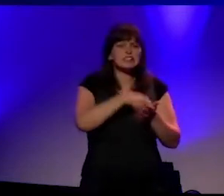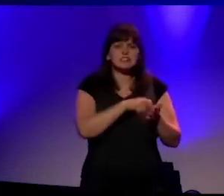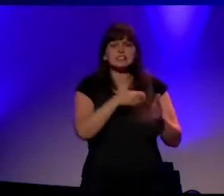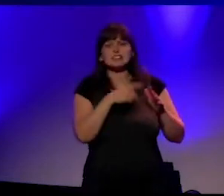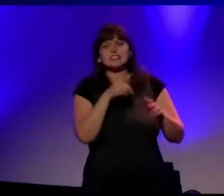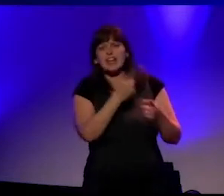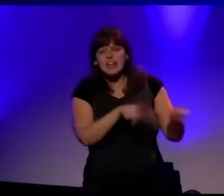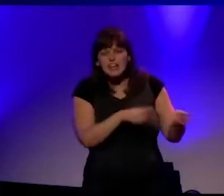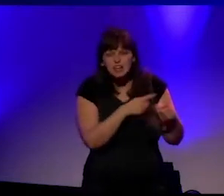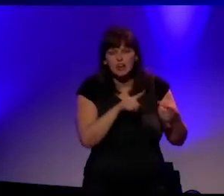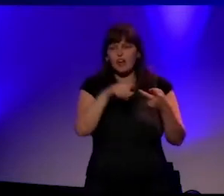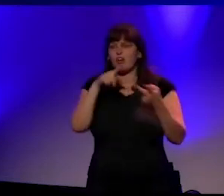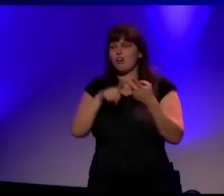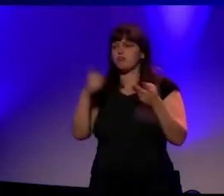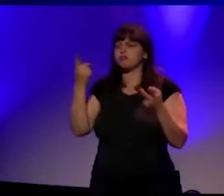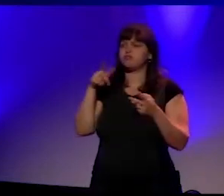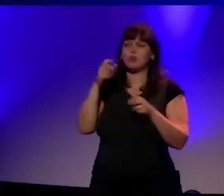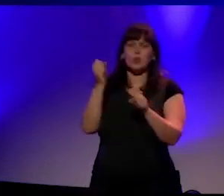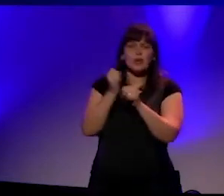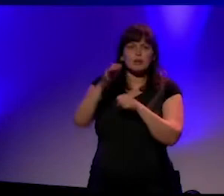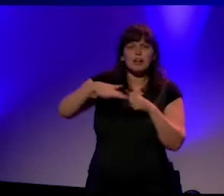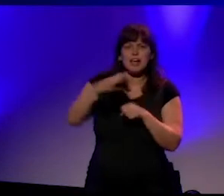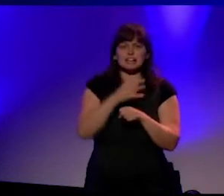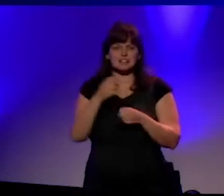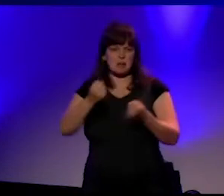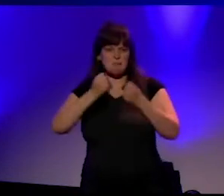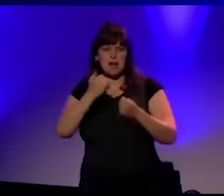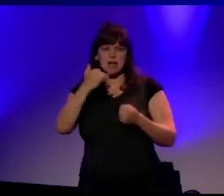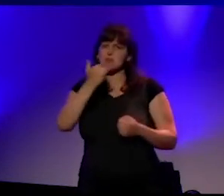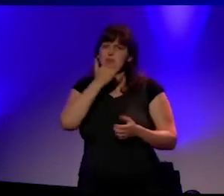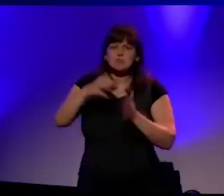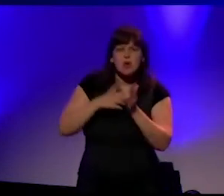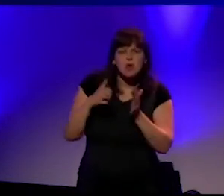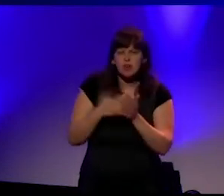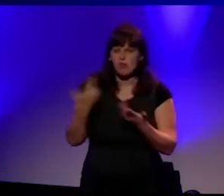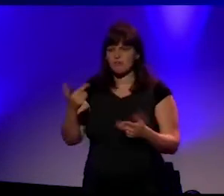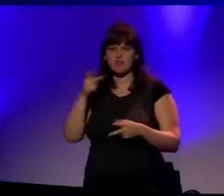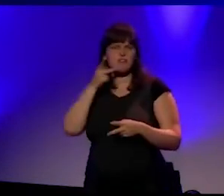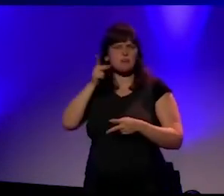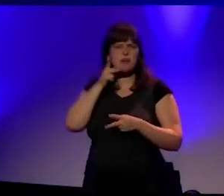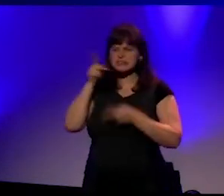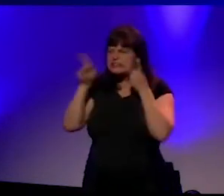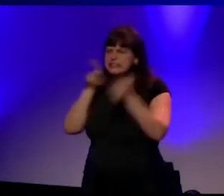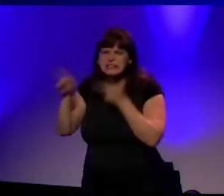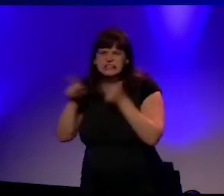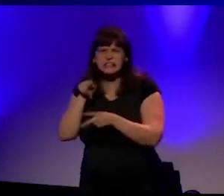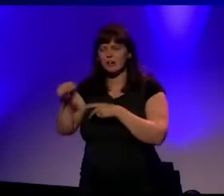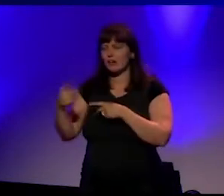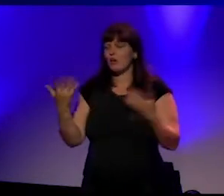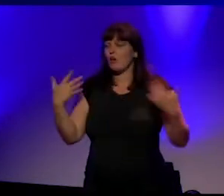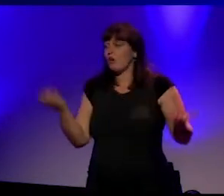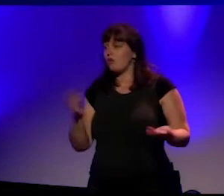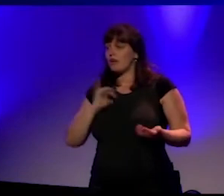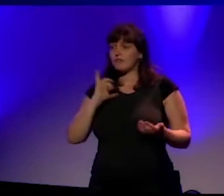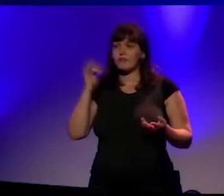werkplek, verbale agressie van leidinggevenden, een verhuurder die internationale studenten de deur